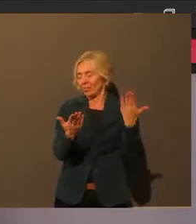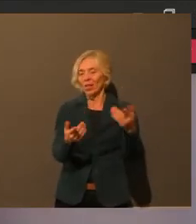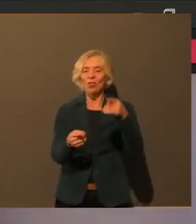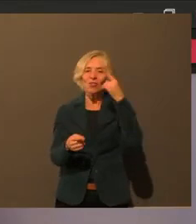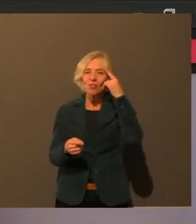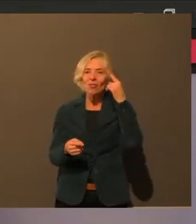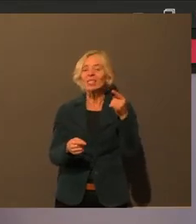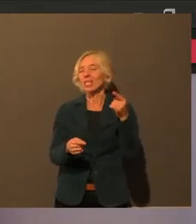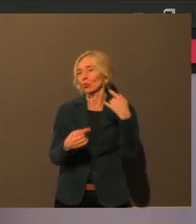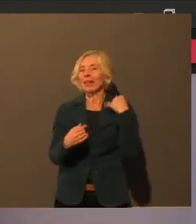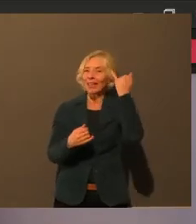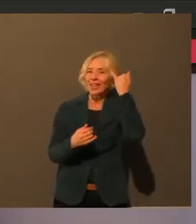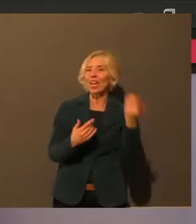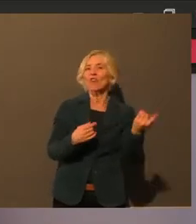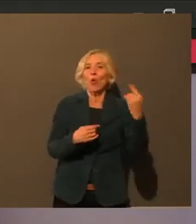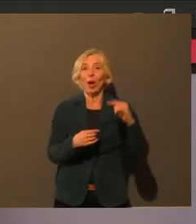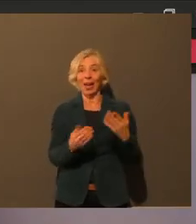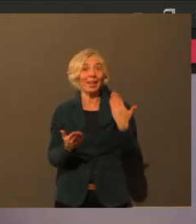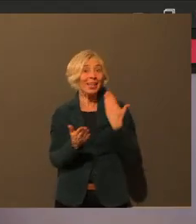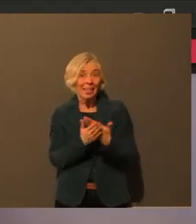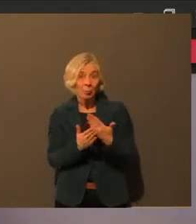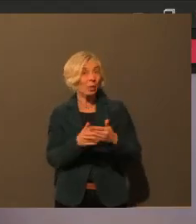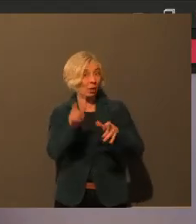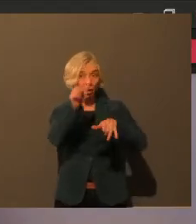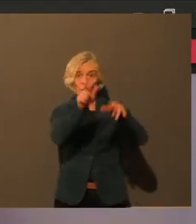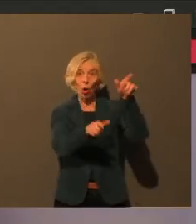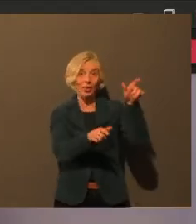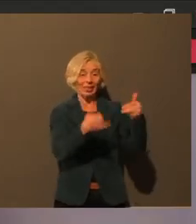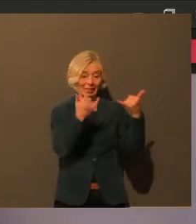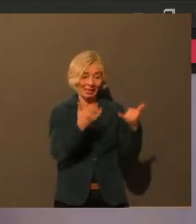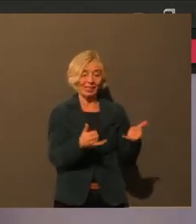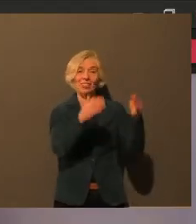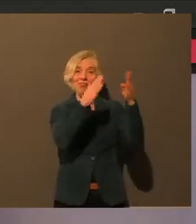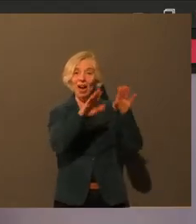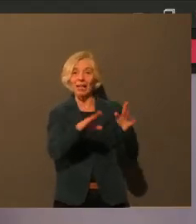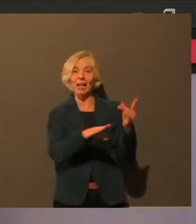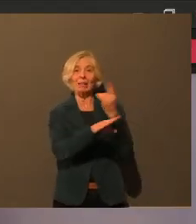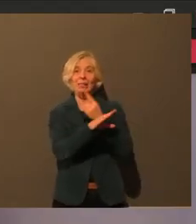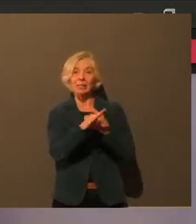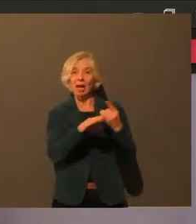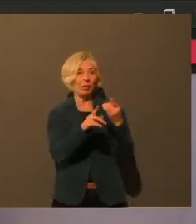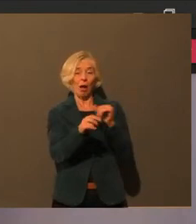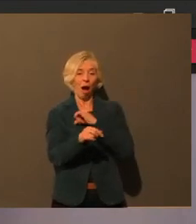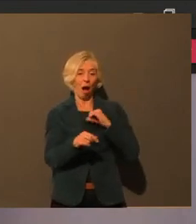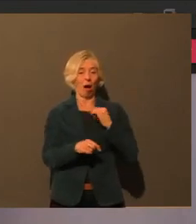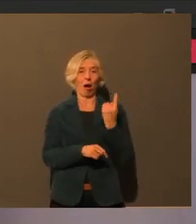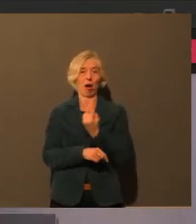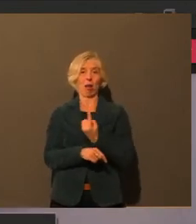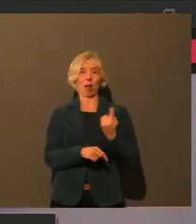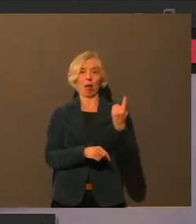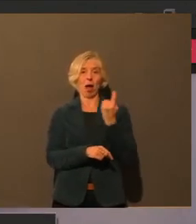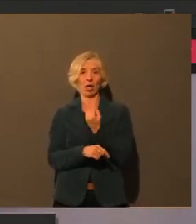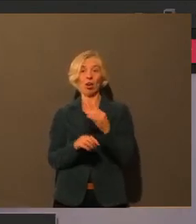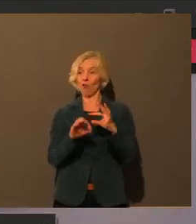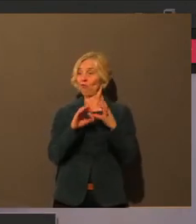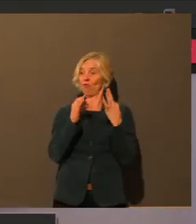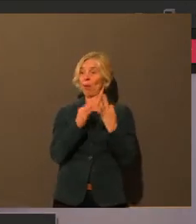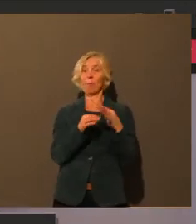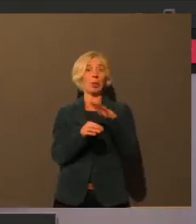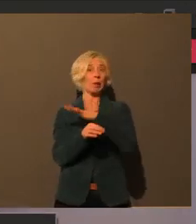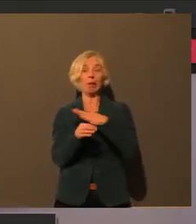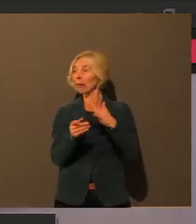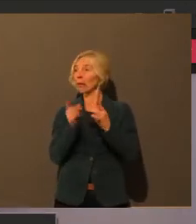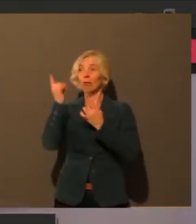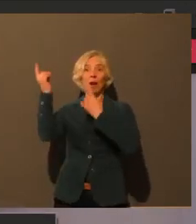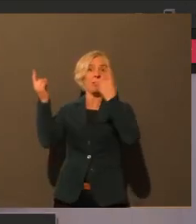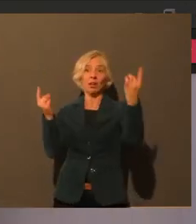Menschen alleine sind, die keine Familienangehörigen haben und eben durch die Hygienemaßnahmen auch nicht mit ihrer Familie dann in